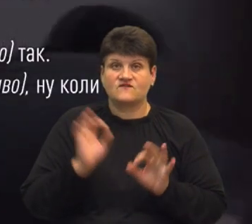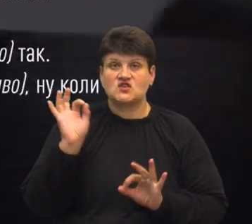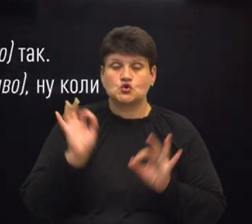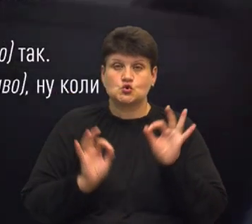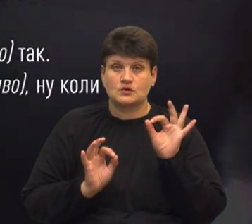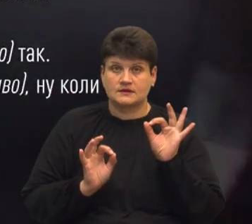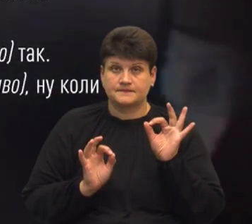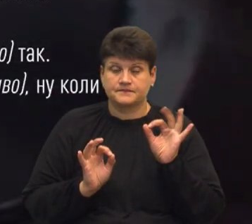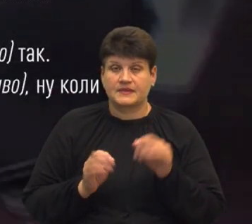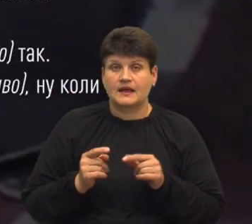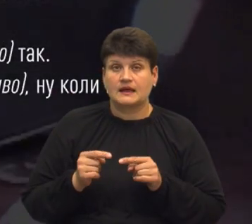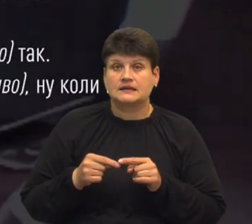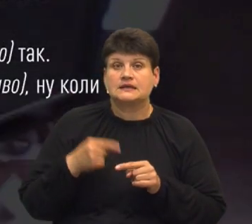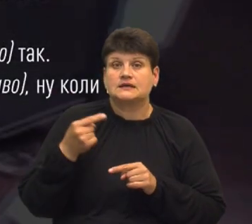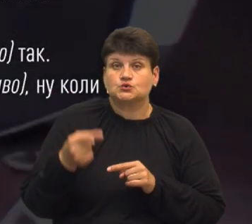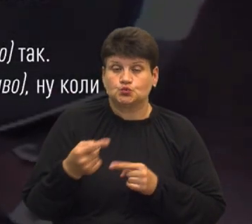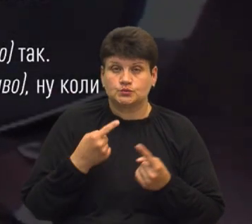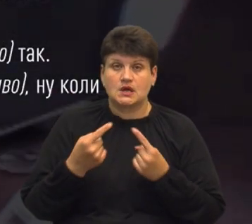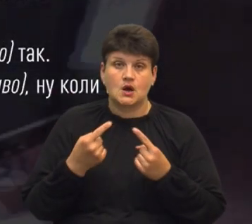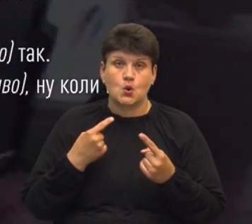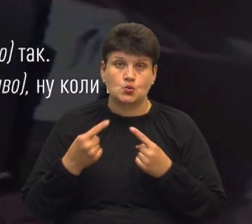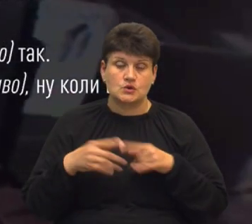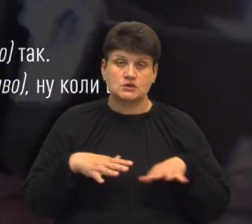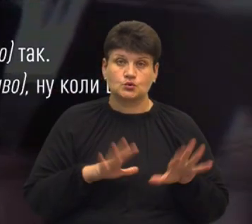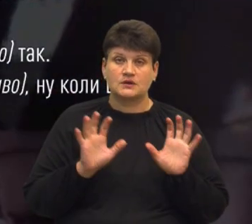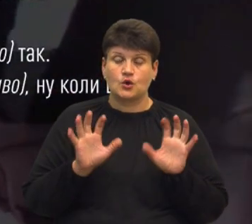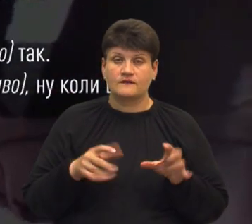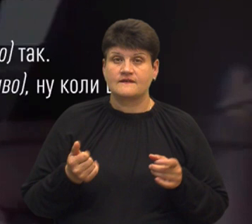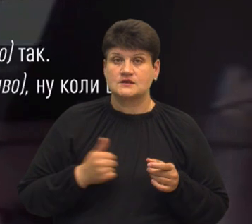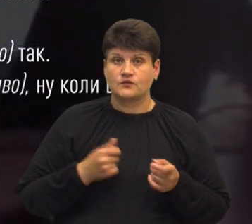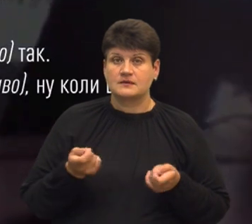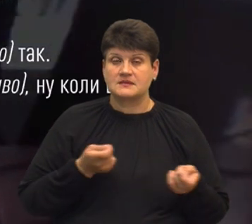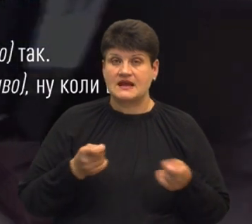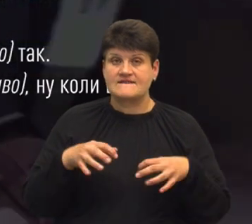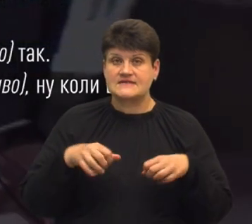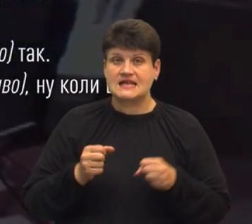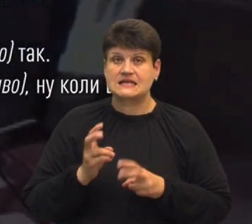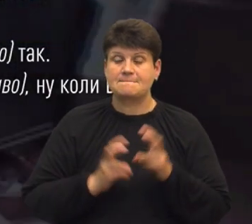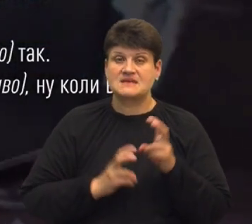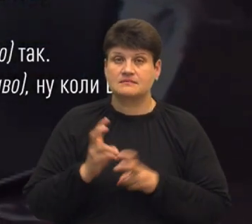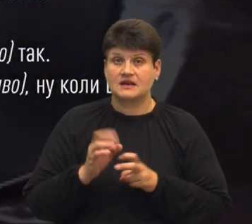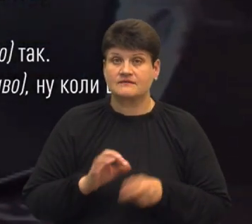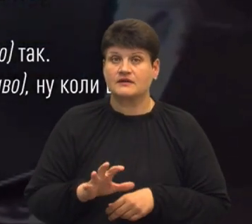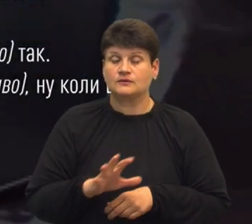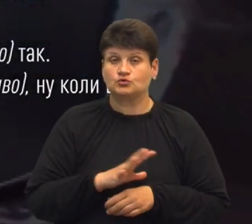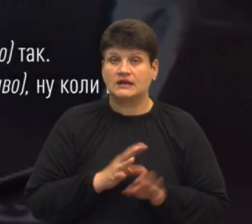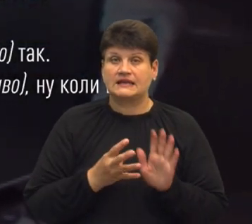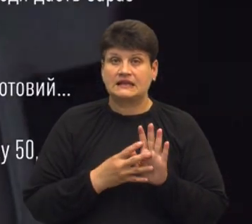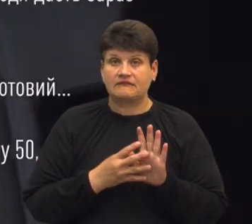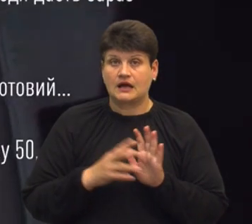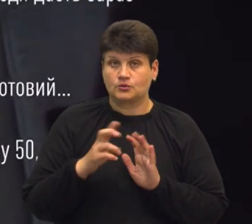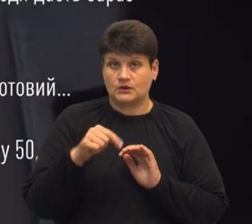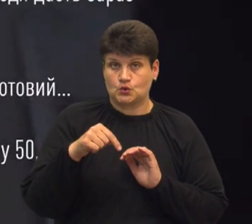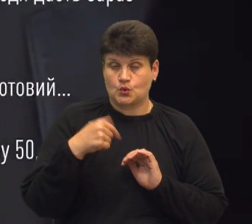Наступна розмова першого заступника голови обласної військової адміністрації та власника підприємства відбулася 9 березня цього